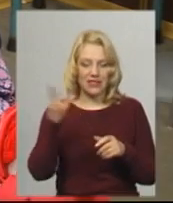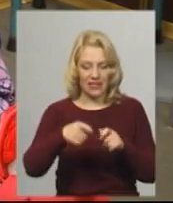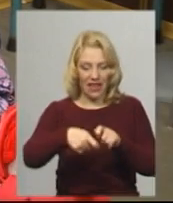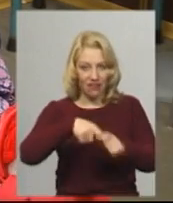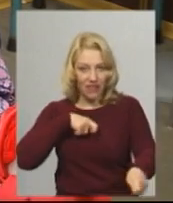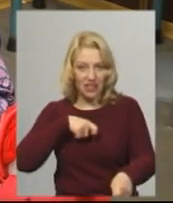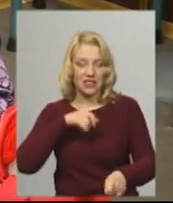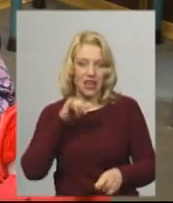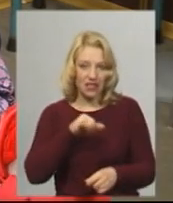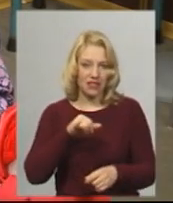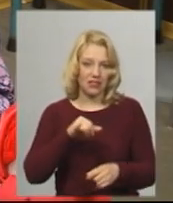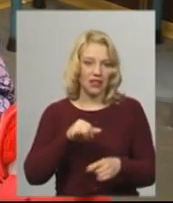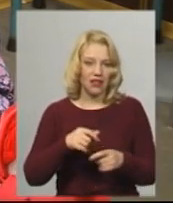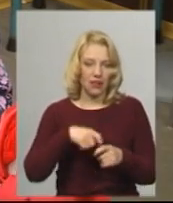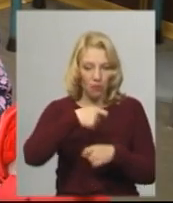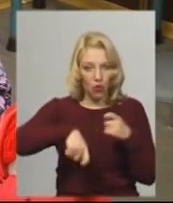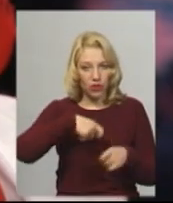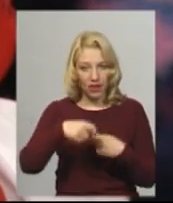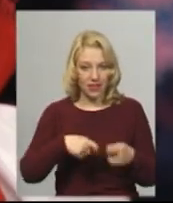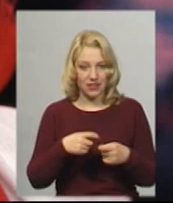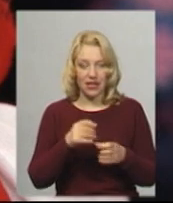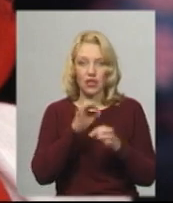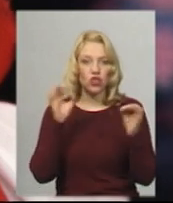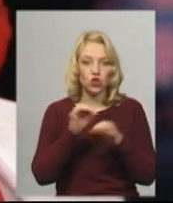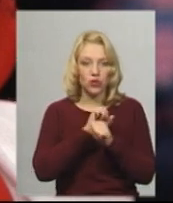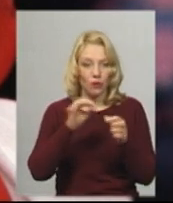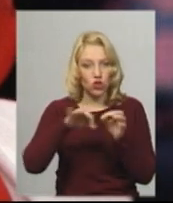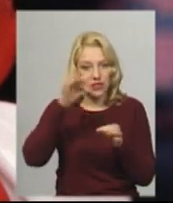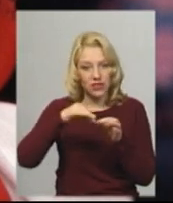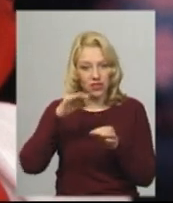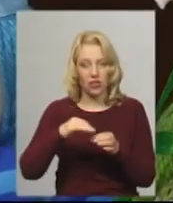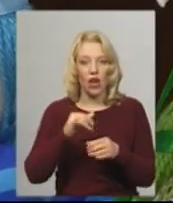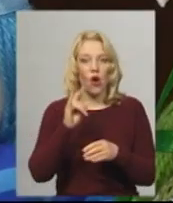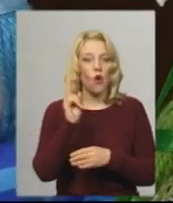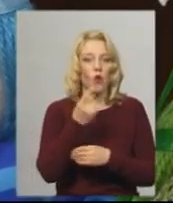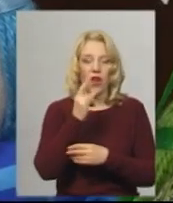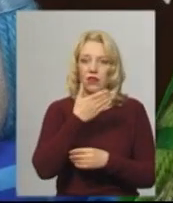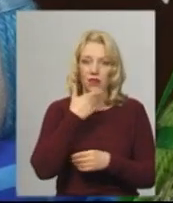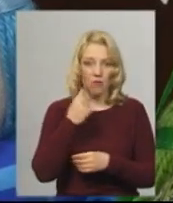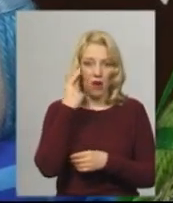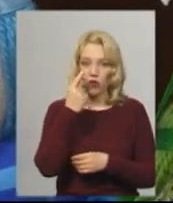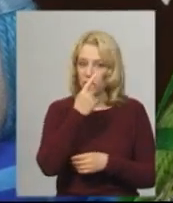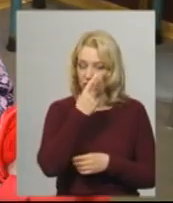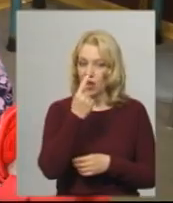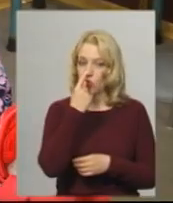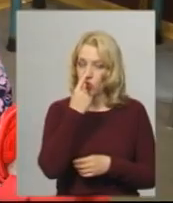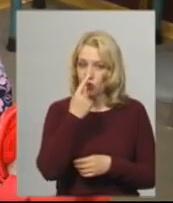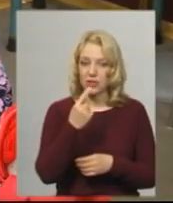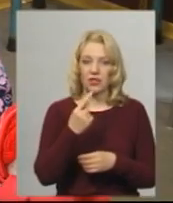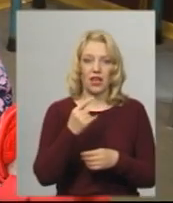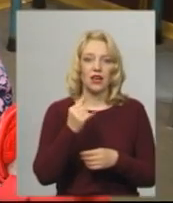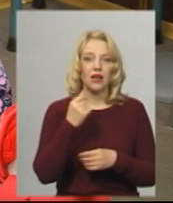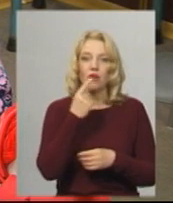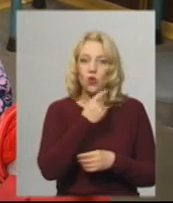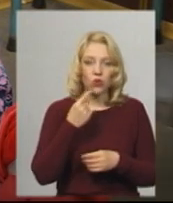пришивається. В цьому її унікальність. Крім того, в ляльки немає очей, носа і рота. Вони з чистим обличчям. Це не просто